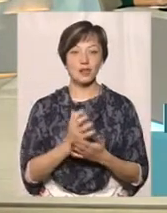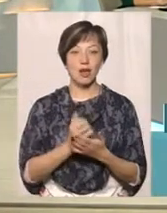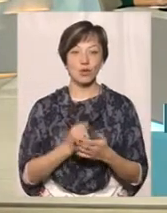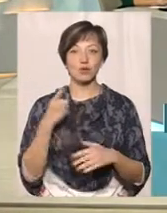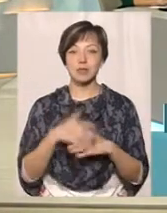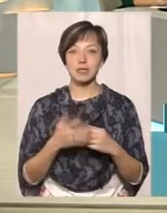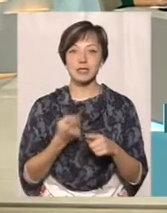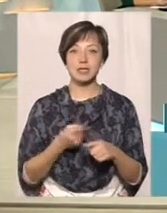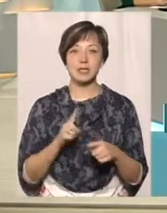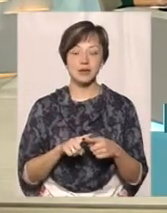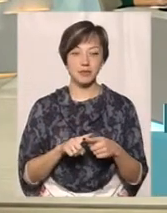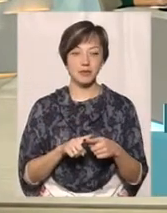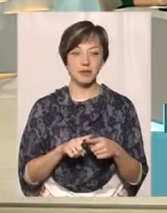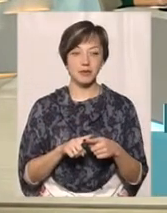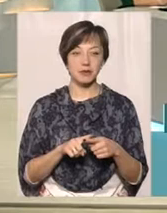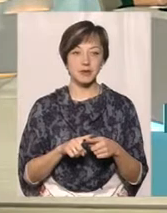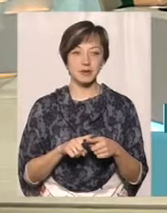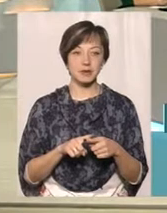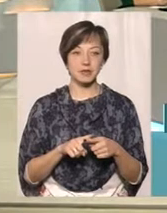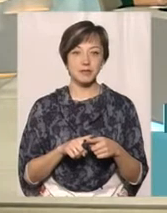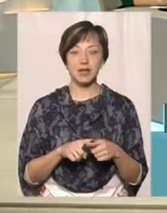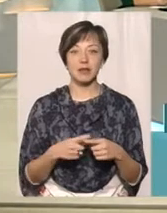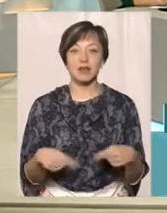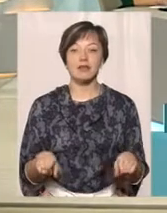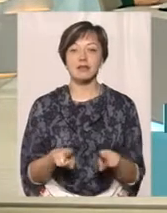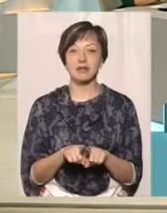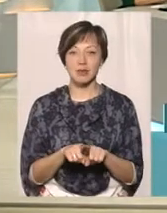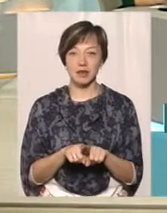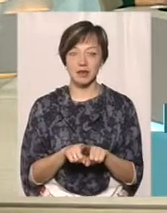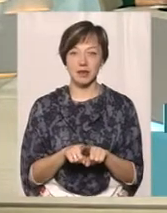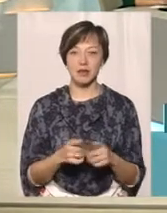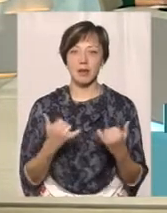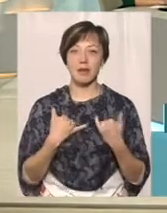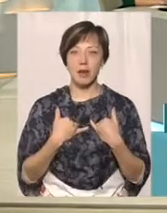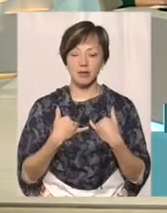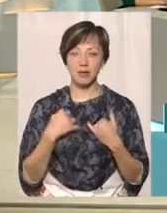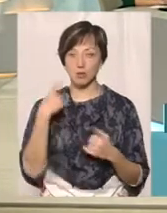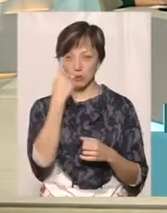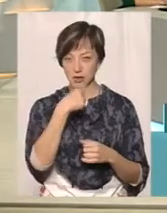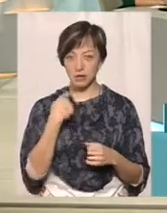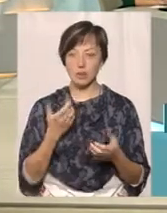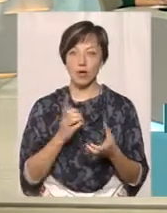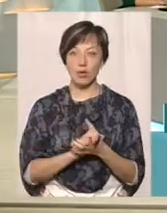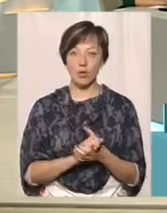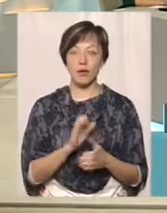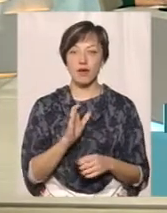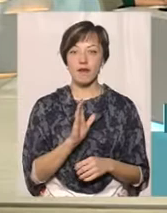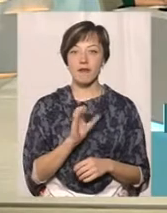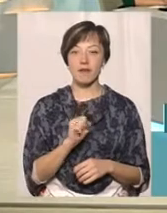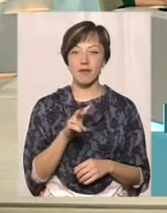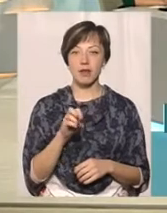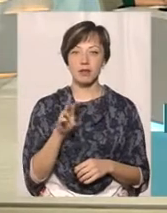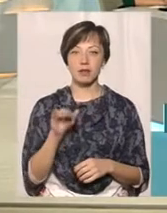розумієте, цим, ну, це настільки для мене, от я особисто знайомий з пані